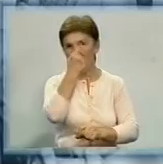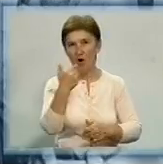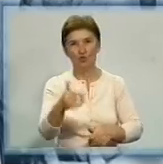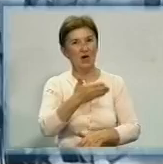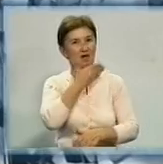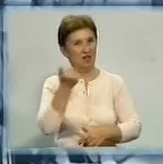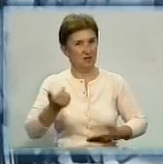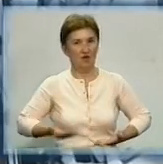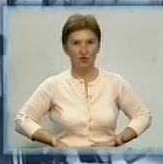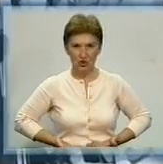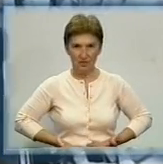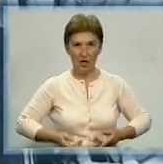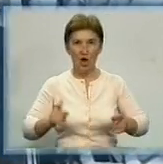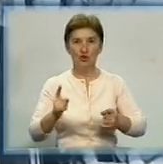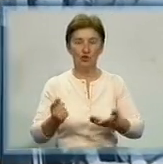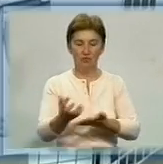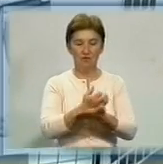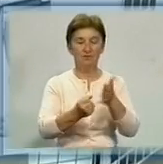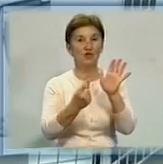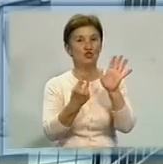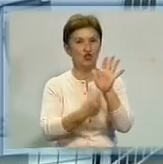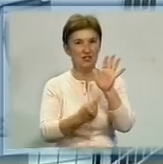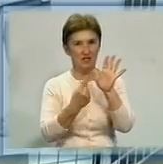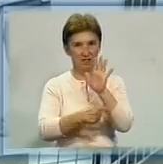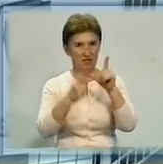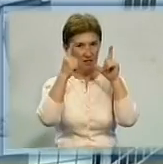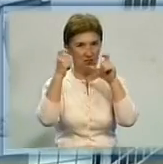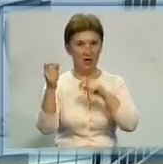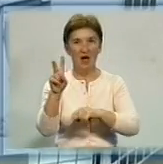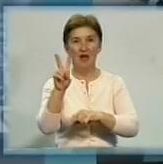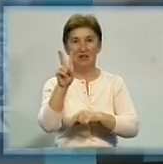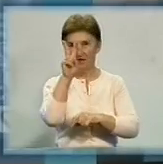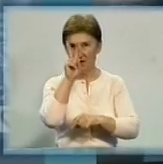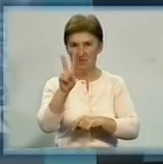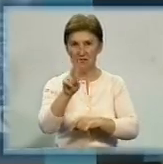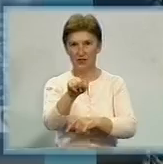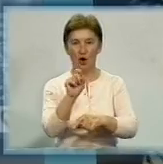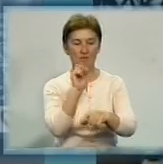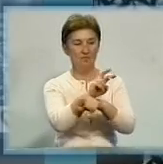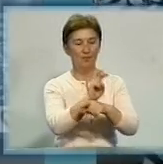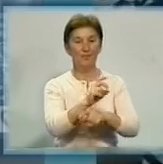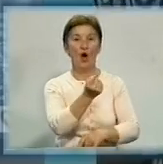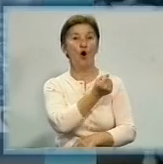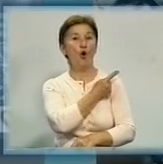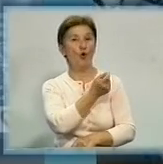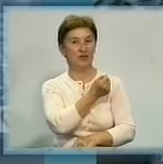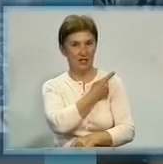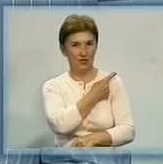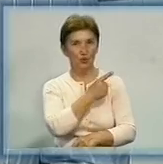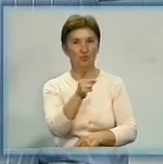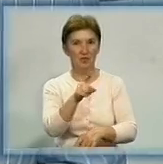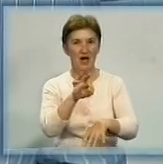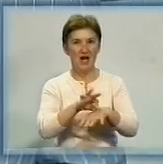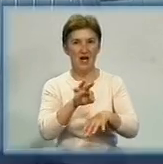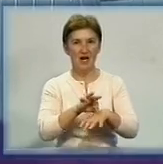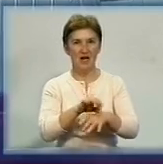Для того, щоб створити колекцію 60 світлин, чоловік більше двох місяців відвідував Одеську дитячу лікарню. В Кірвграді виставка пробуде місяць.